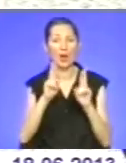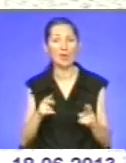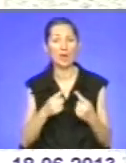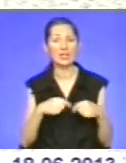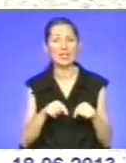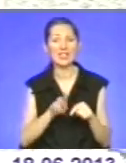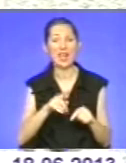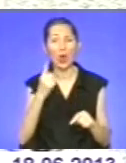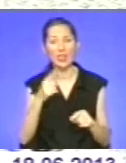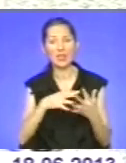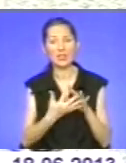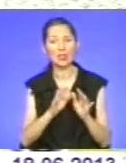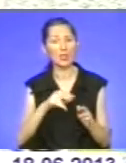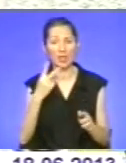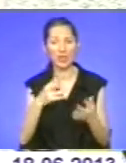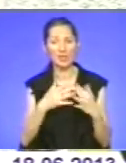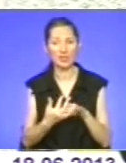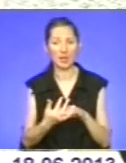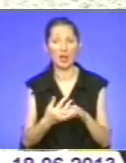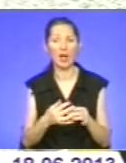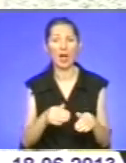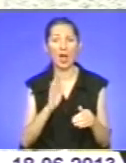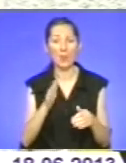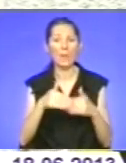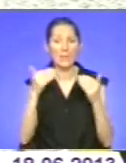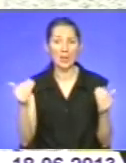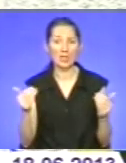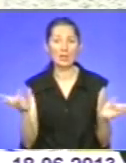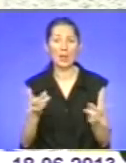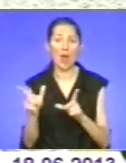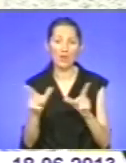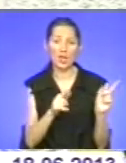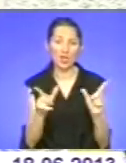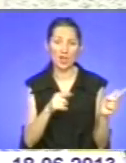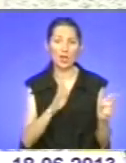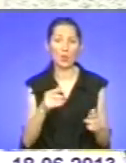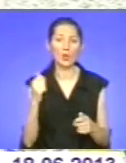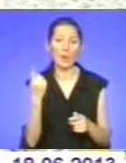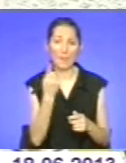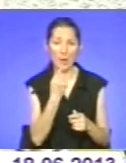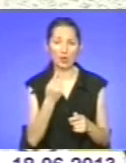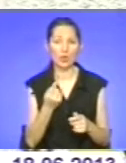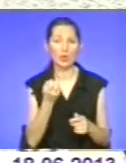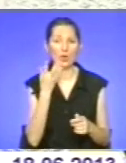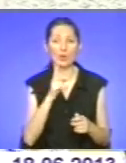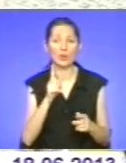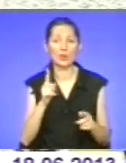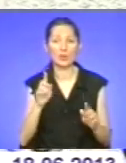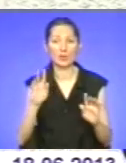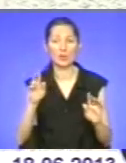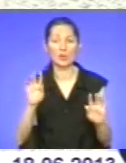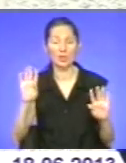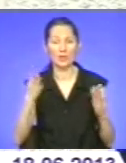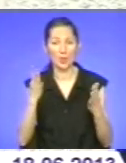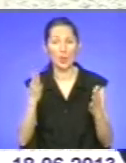не одне село і не два, набагато значно більше, і треба в'їжджати, треба бути першим там, коли не дай Бог, що якийсь